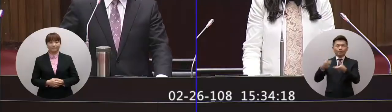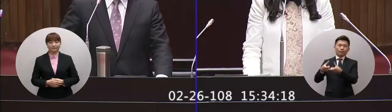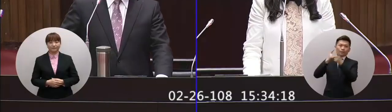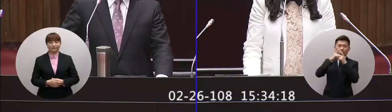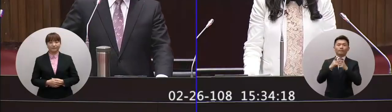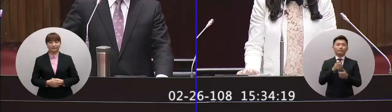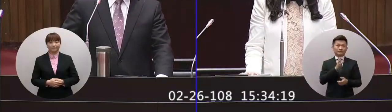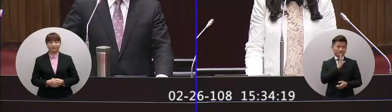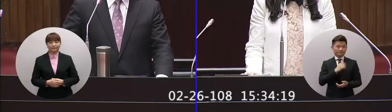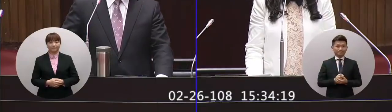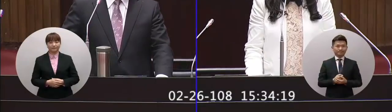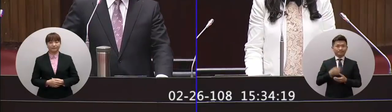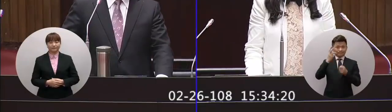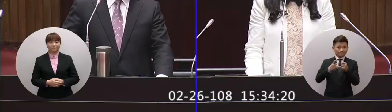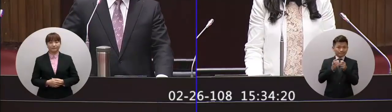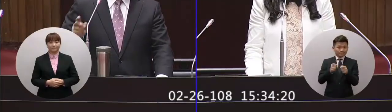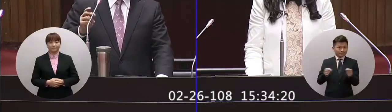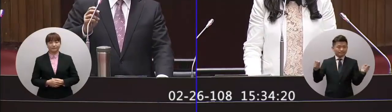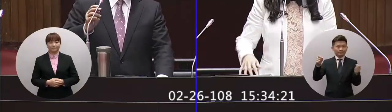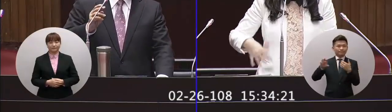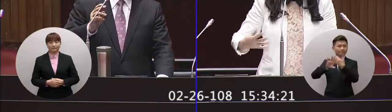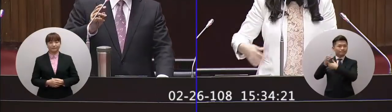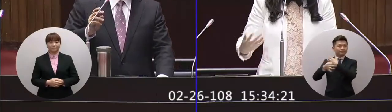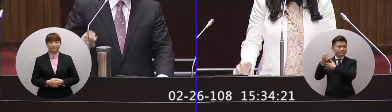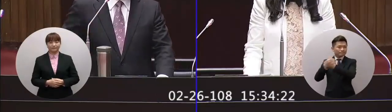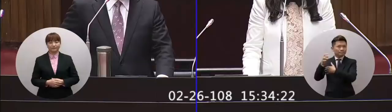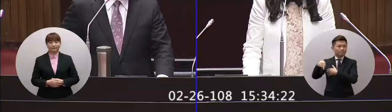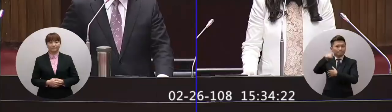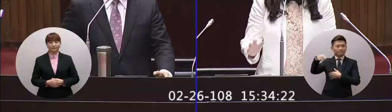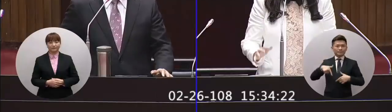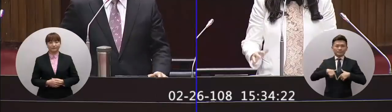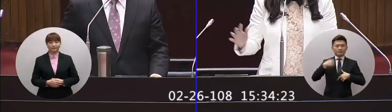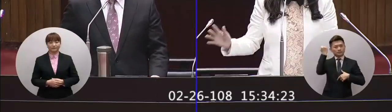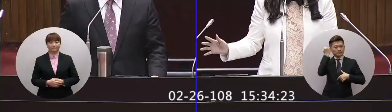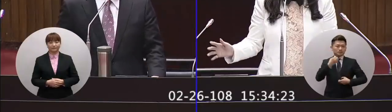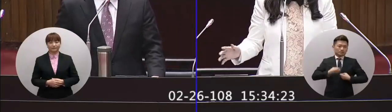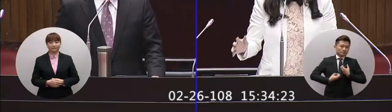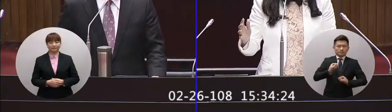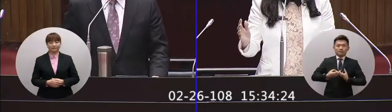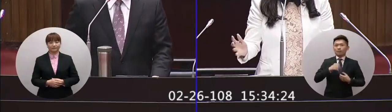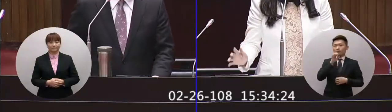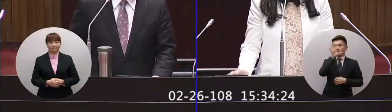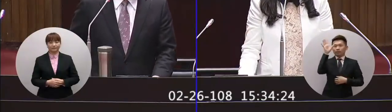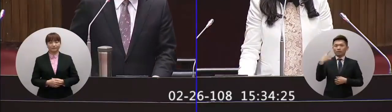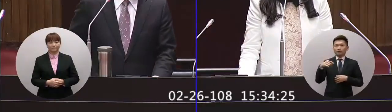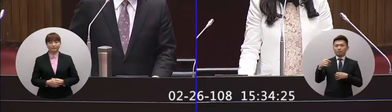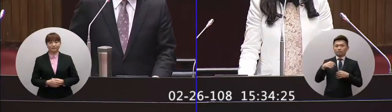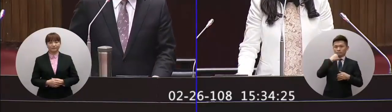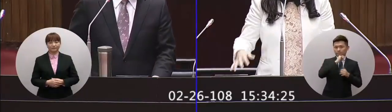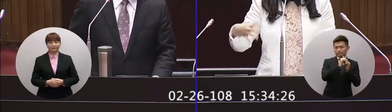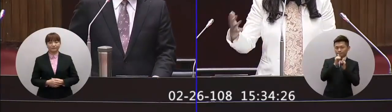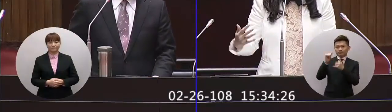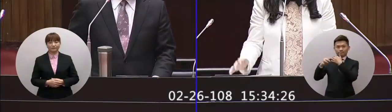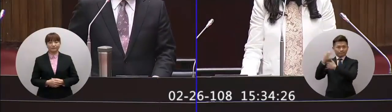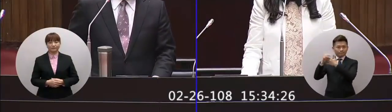這麼三年來呢這個海外的僑胞很久都沒有把他們的心聲表達回來台灣跟海外僑胞的距離也越來越遙遠